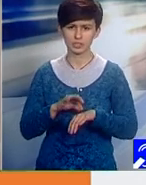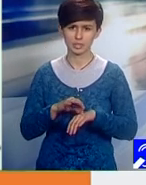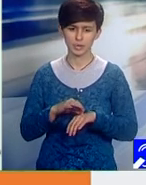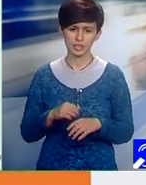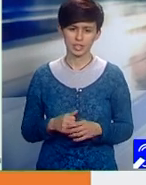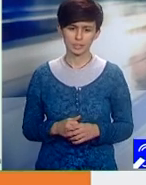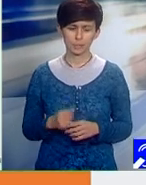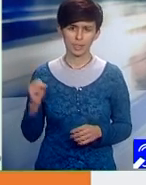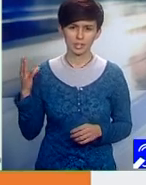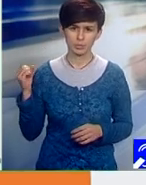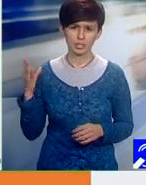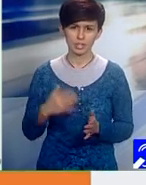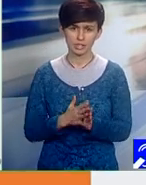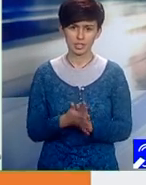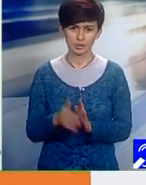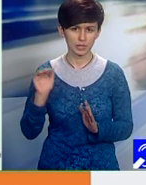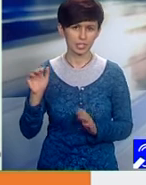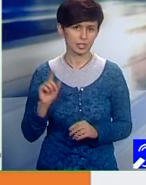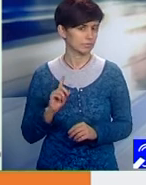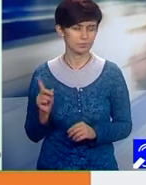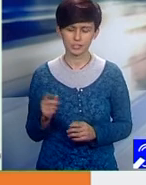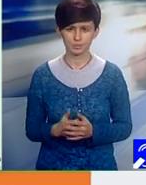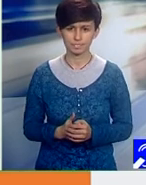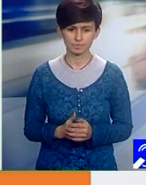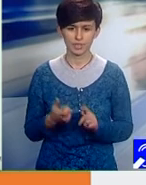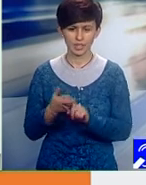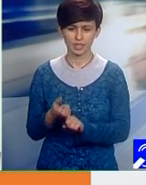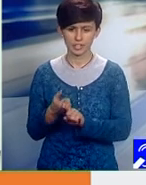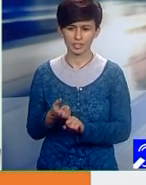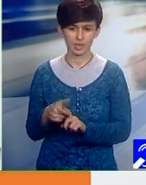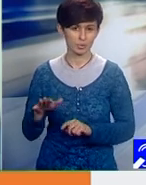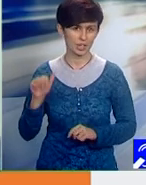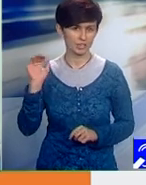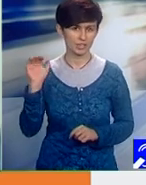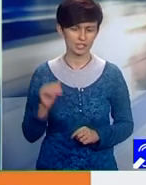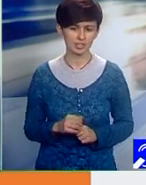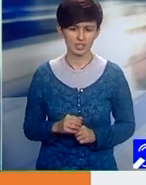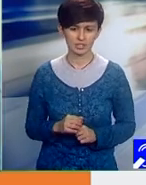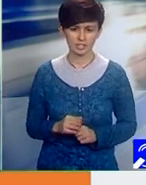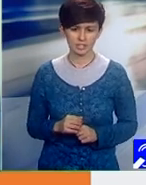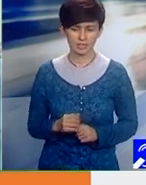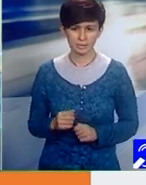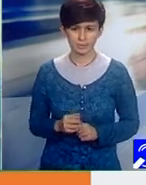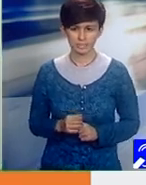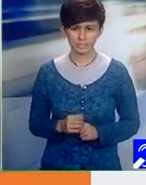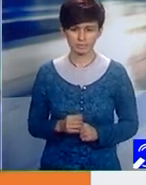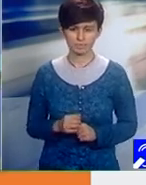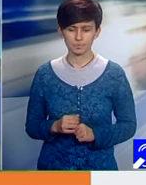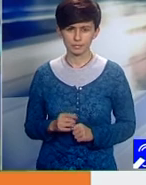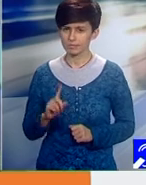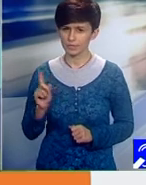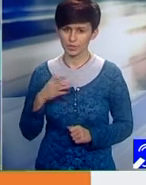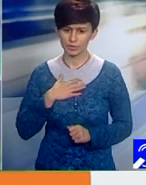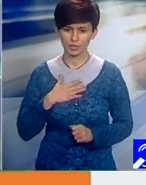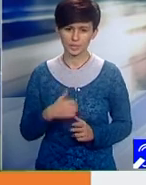Sunteți implicată? Nu fac politică, nu. Rude? Aveți? Nu. Până la gradul 4 în sistem? Nu.